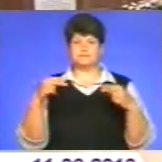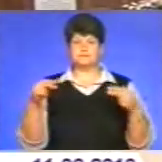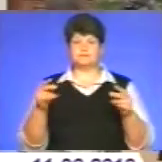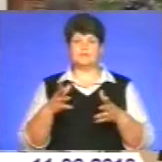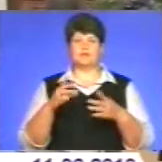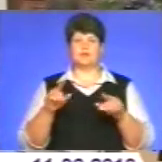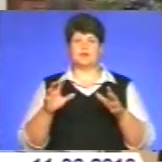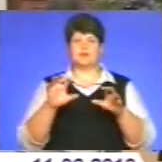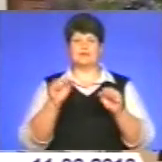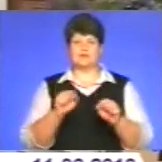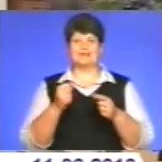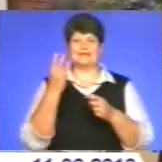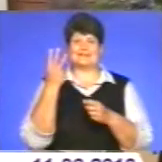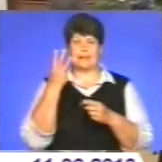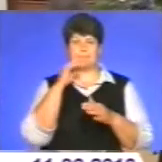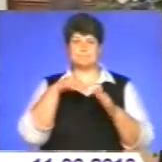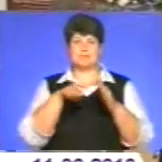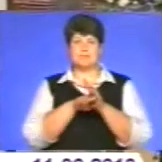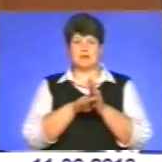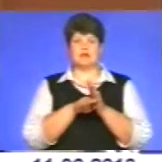три підпільні лабораторії – дві у Василькові,